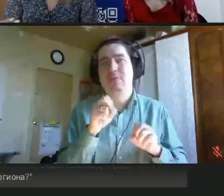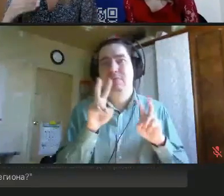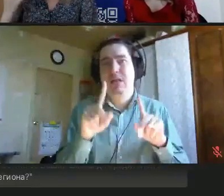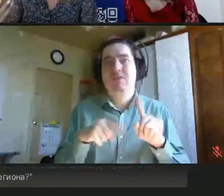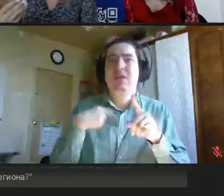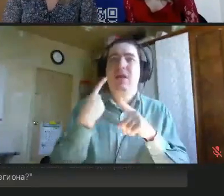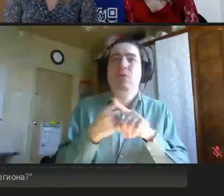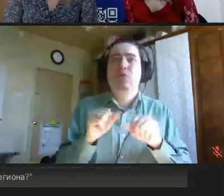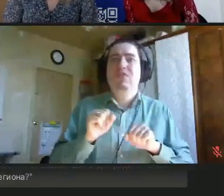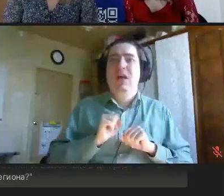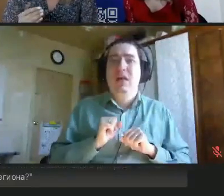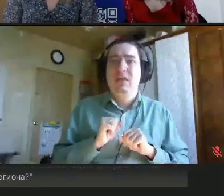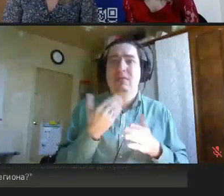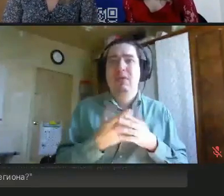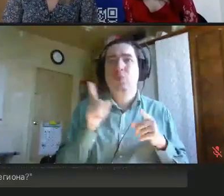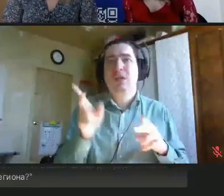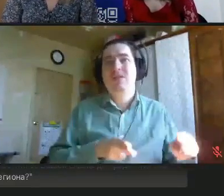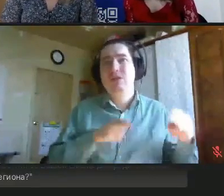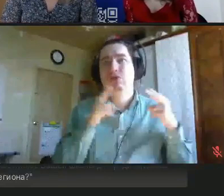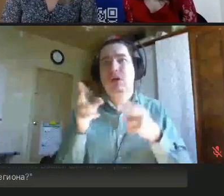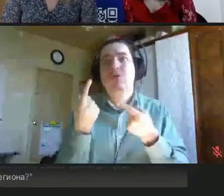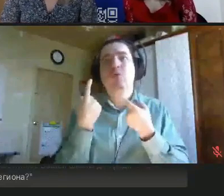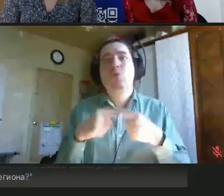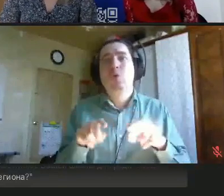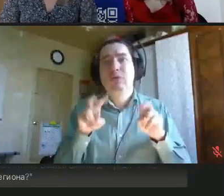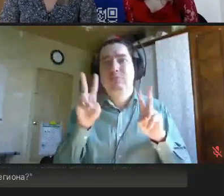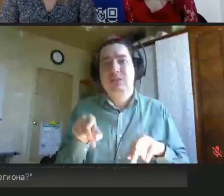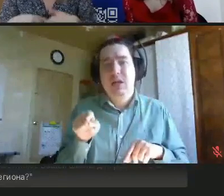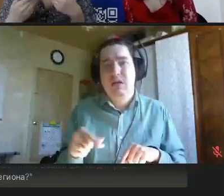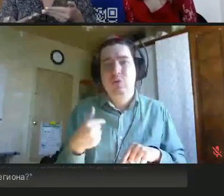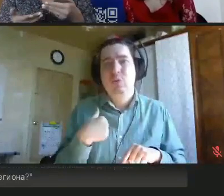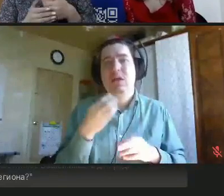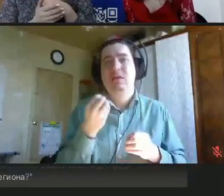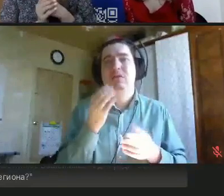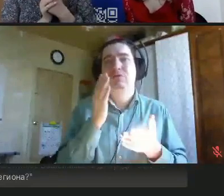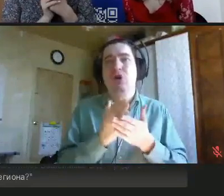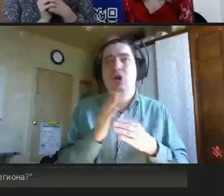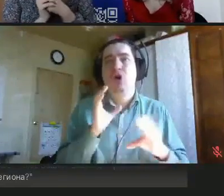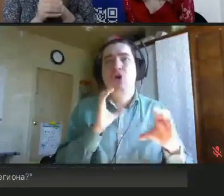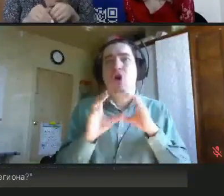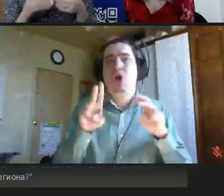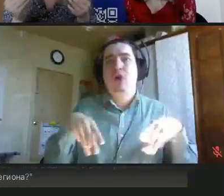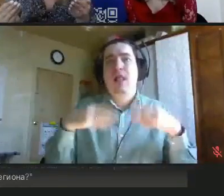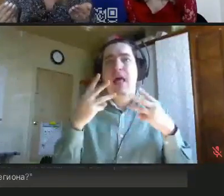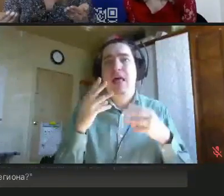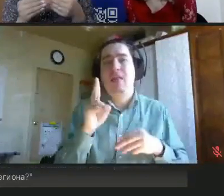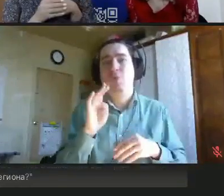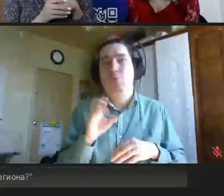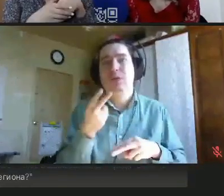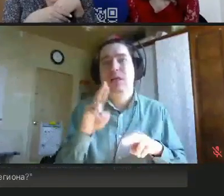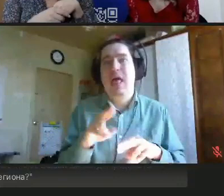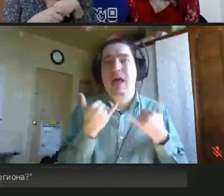выходные, например, или через какое-то время туда выезжает другой специалист. Помимо этого у нас есть еще онлайн-курсы, и для родителей, которые живут в других